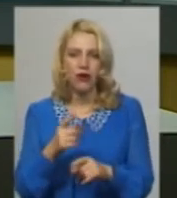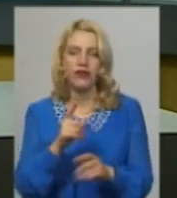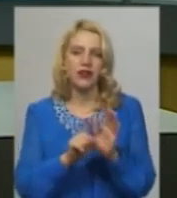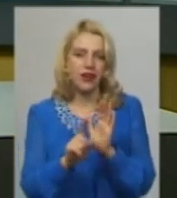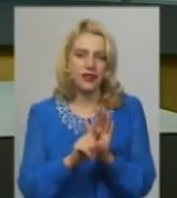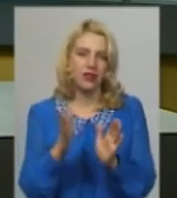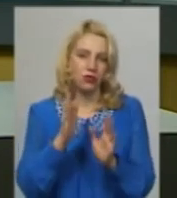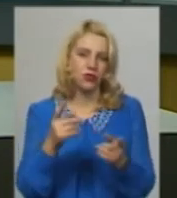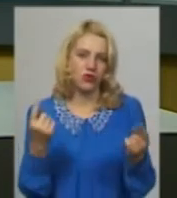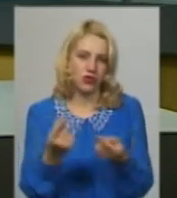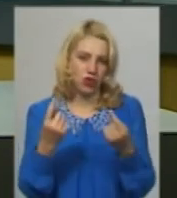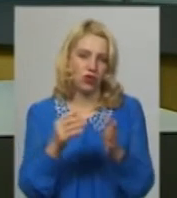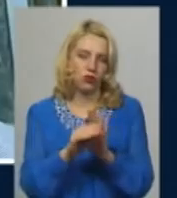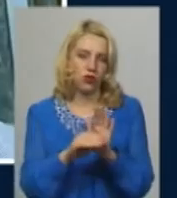режимі.